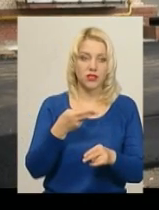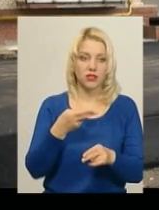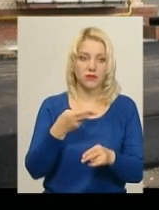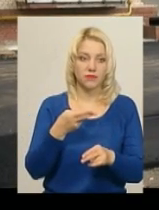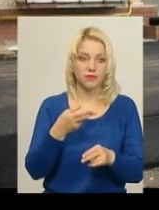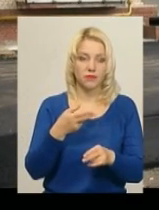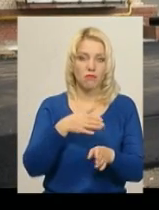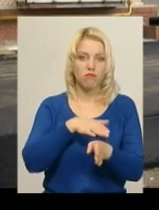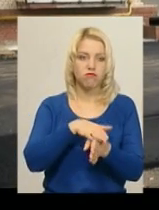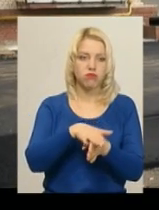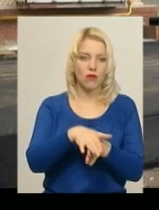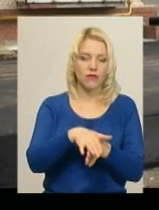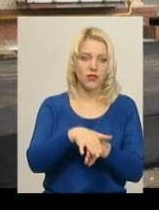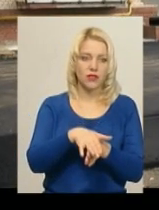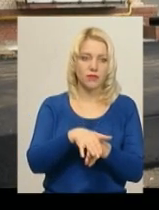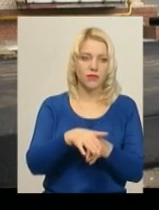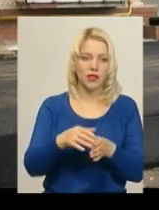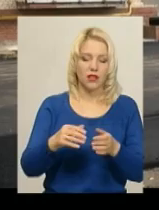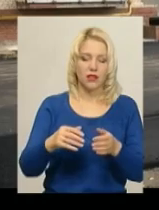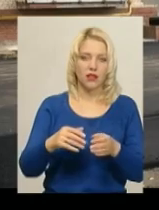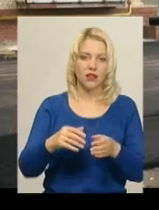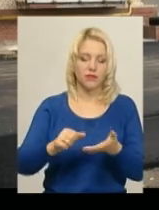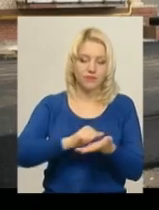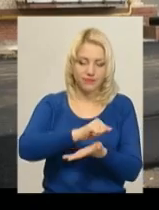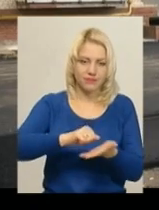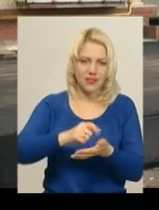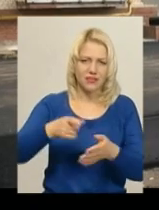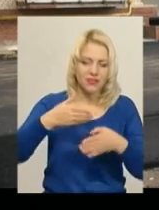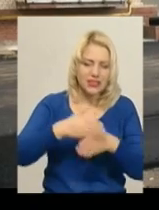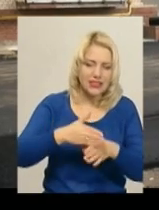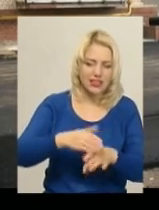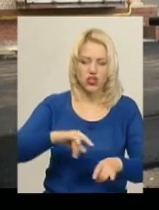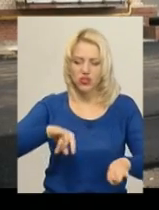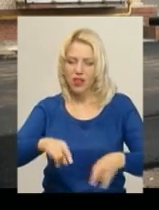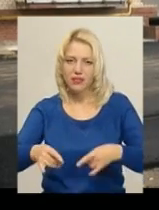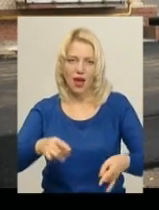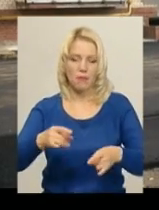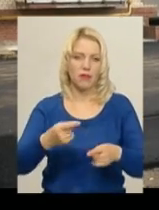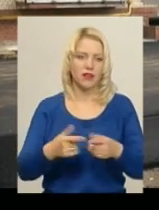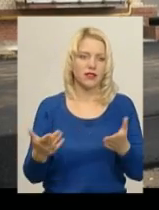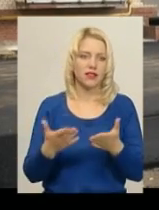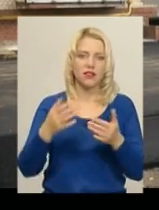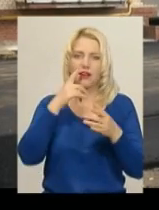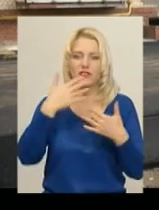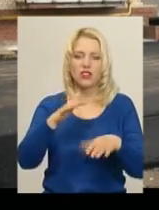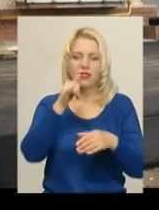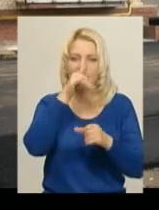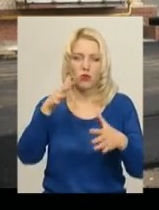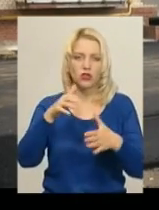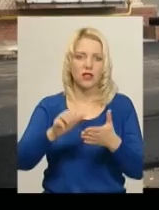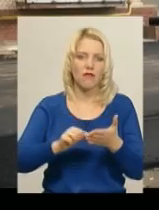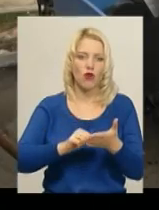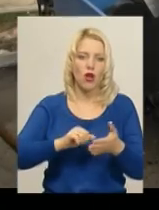повна несущої здатності і основи, тобто суцільні тріщини, ями, які вже неможливо латати